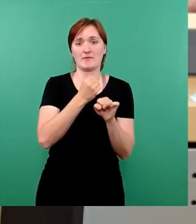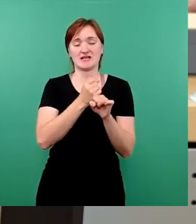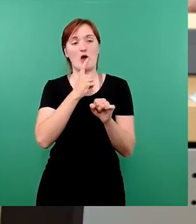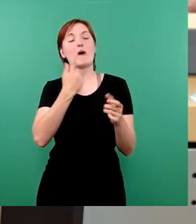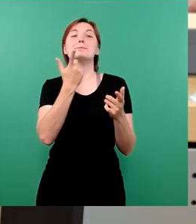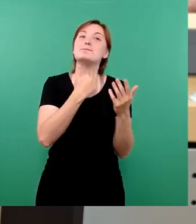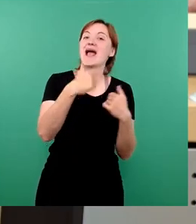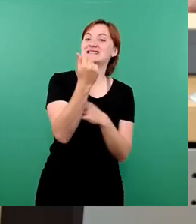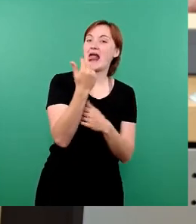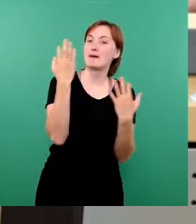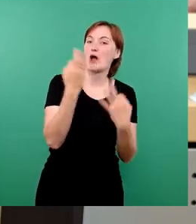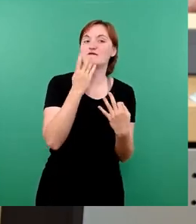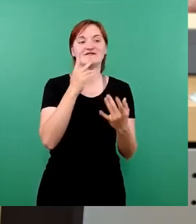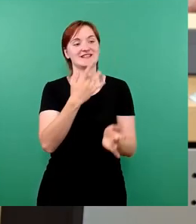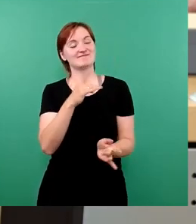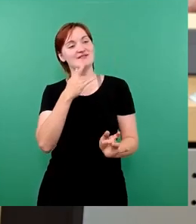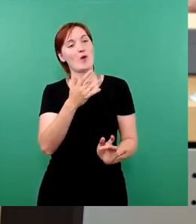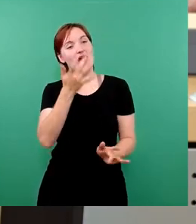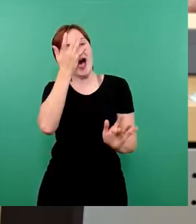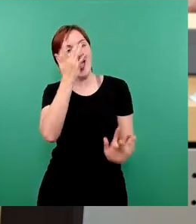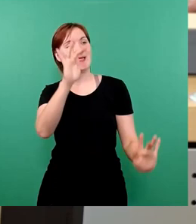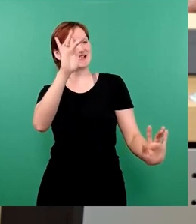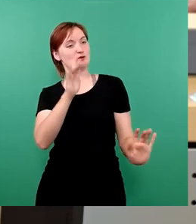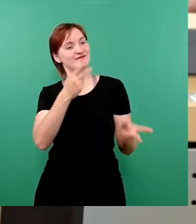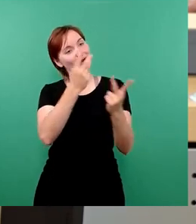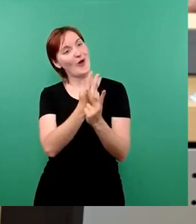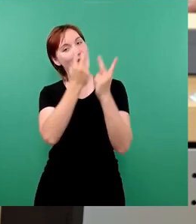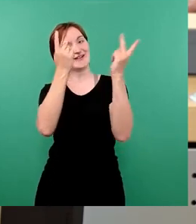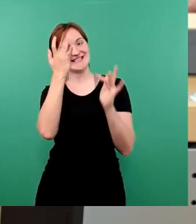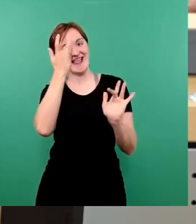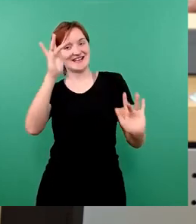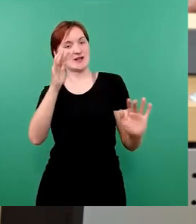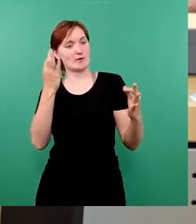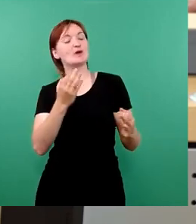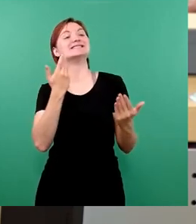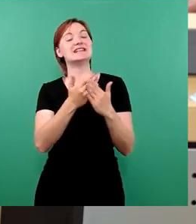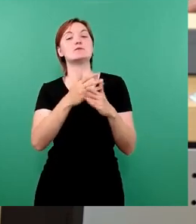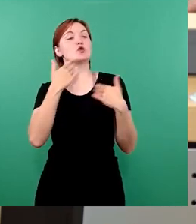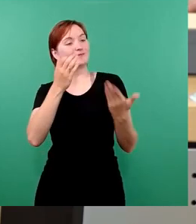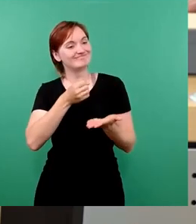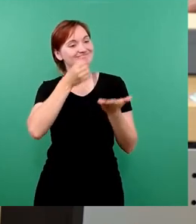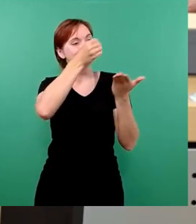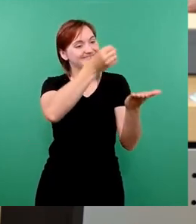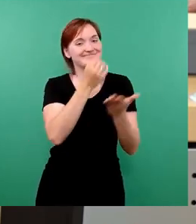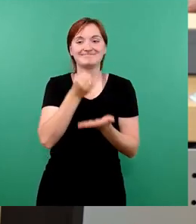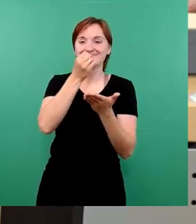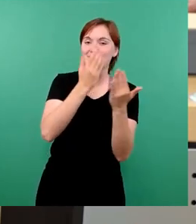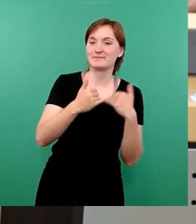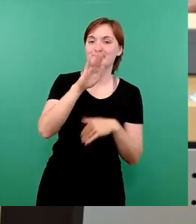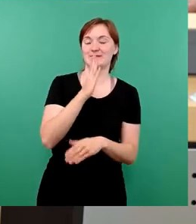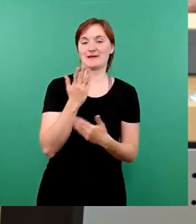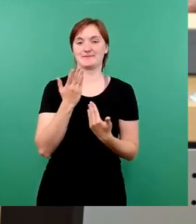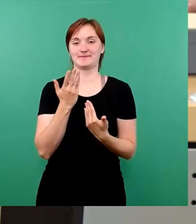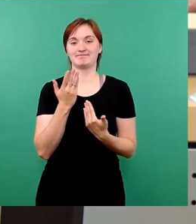anzuerkennen, ja, auch öffentlich anzuerkennen, da war uns das Signal dann eigentlich wichtig. Und deswegen sind wir auch gegen den,